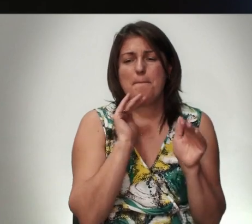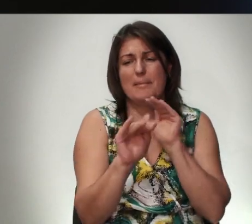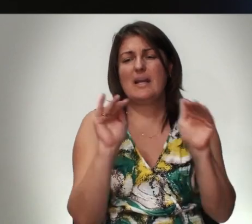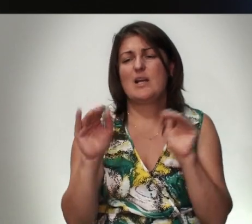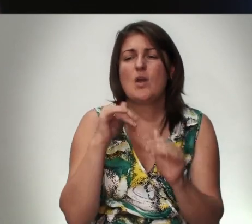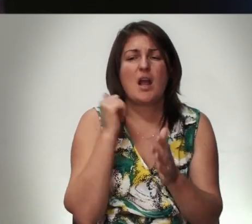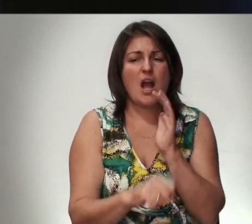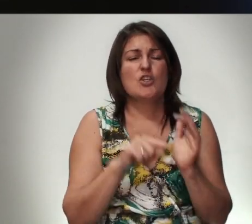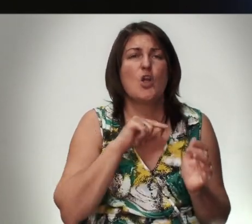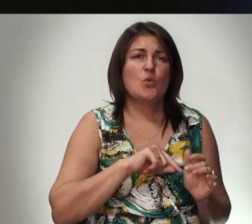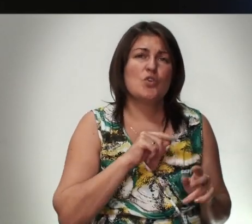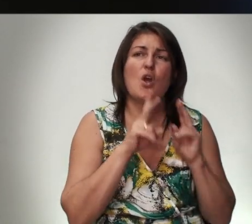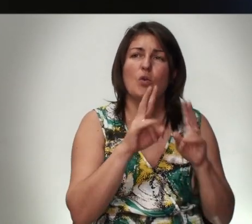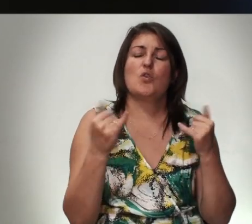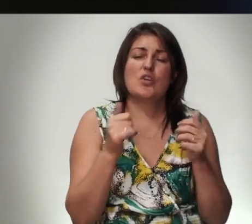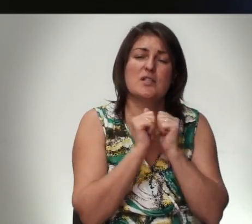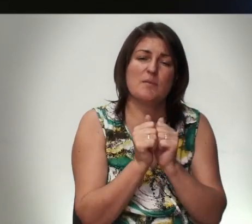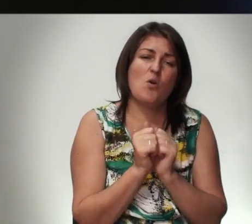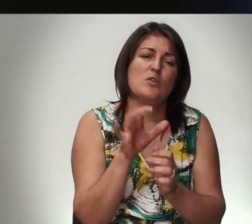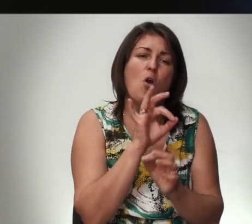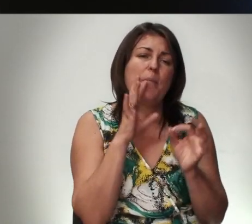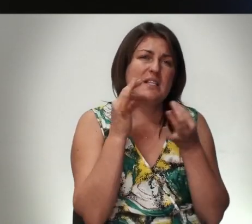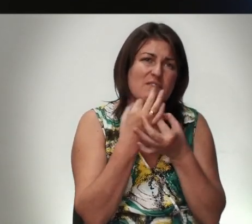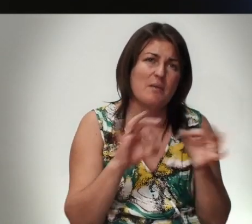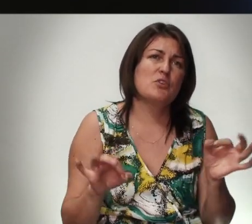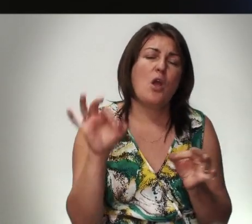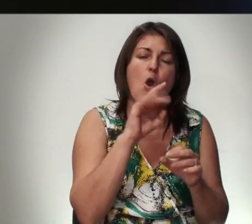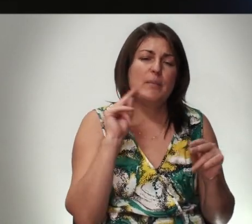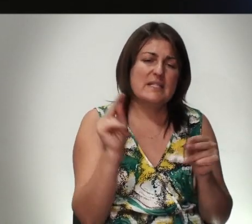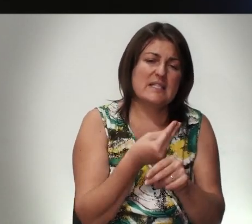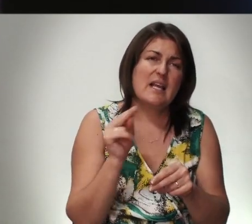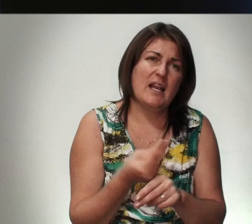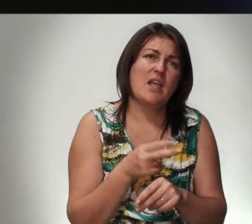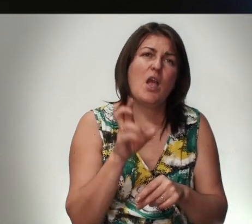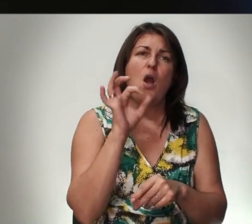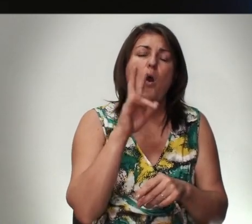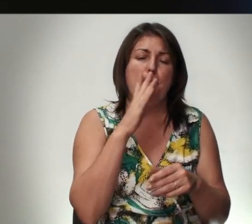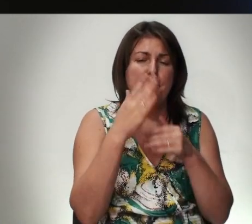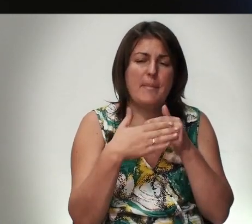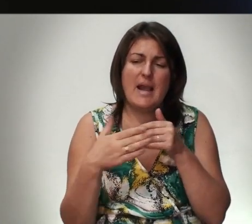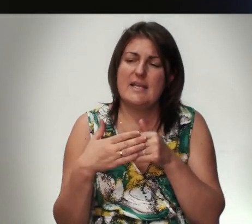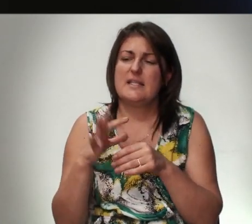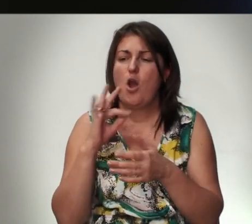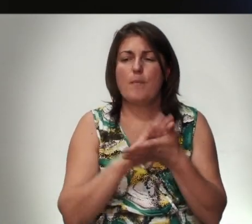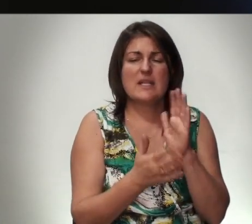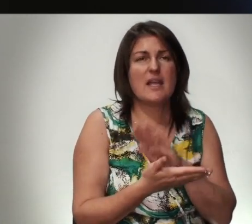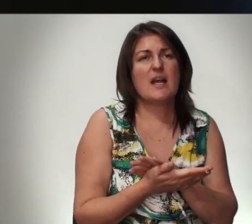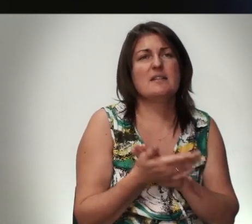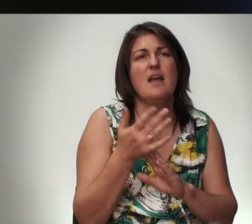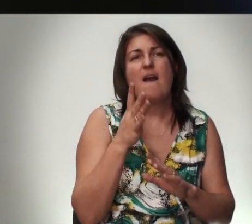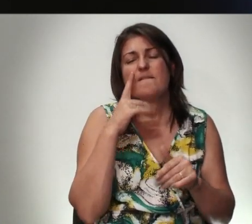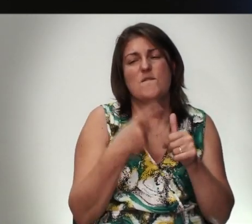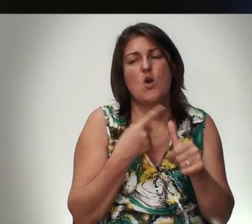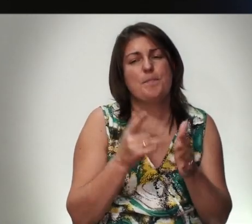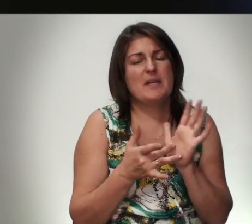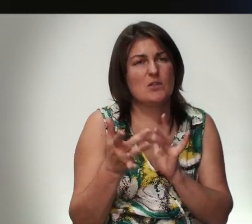каждой Душе Кто Сейчас Молится Об освобождении Об исцелении О близких Об обстоятельствах Во